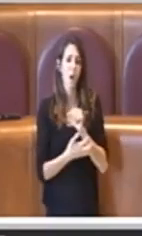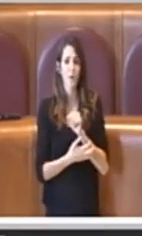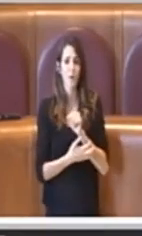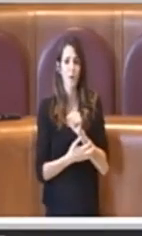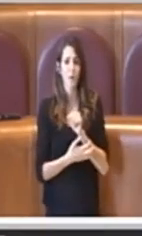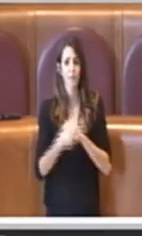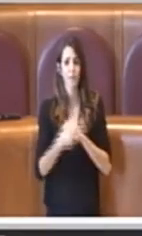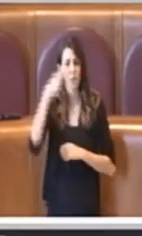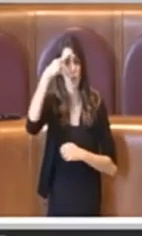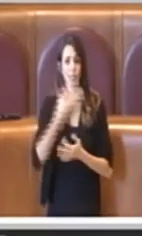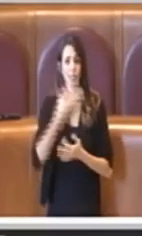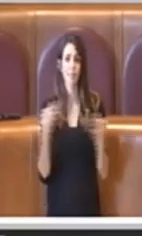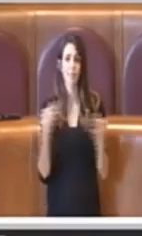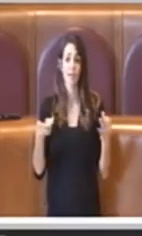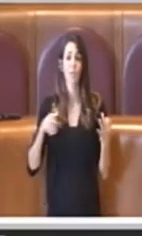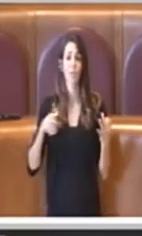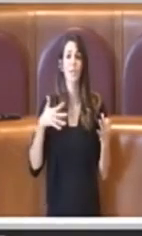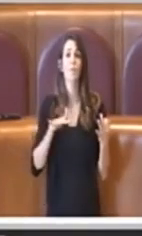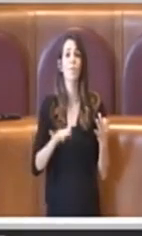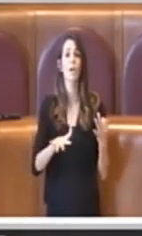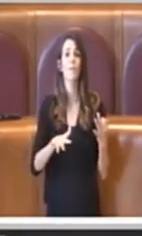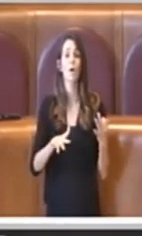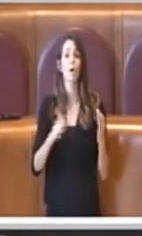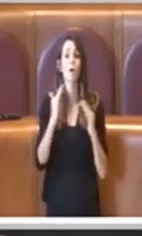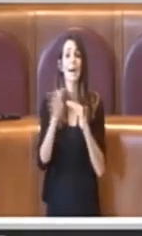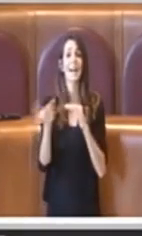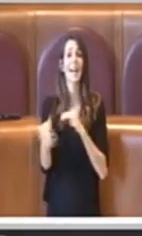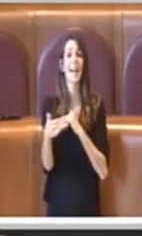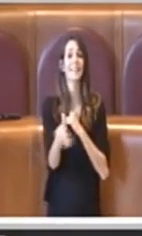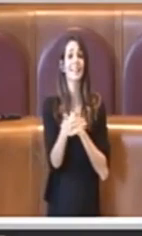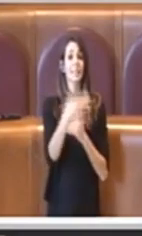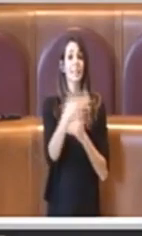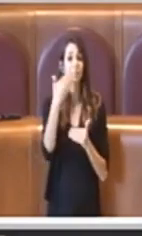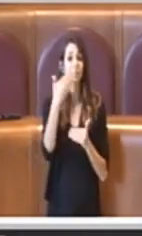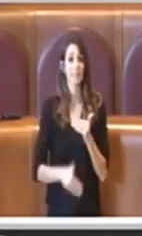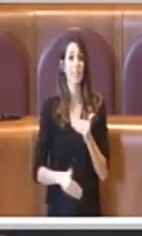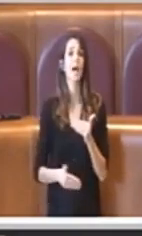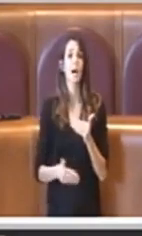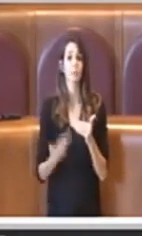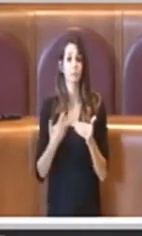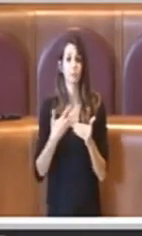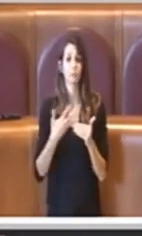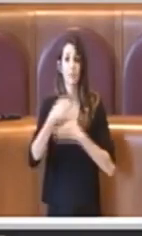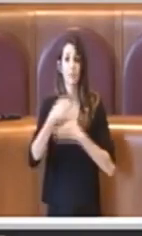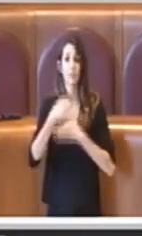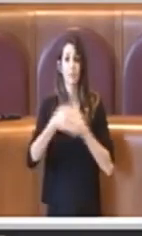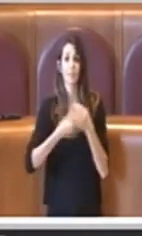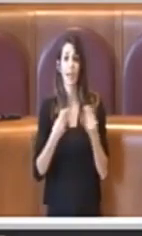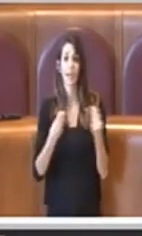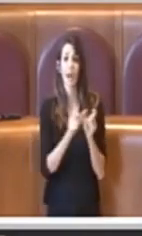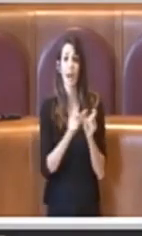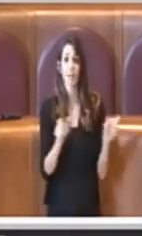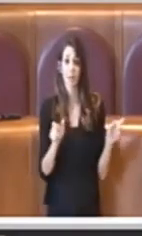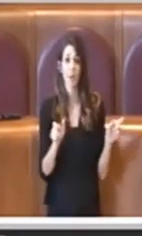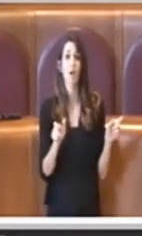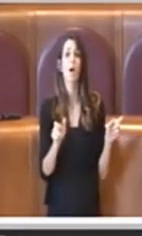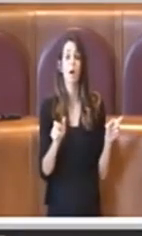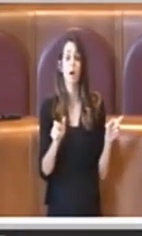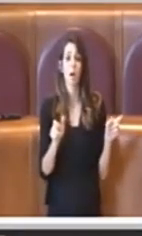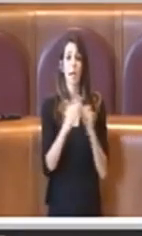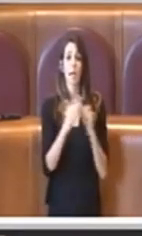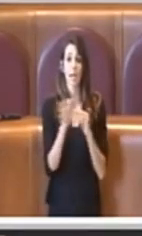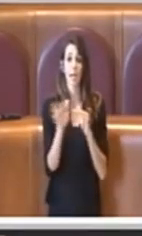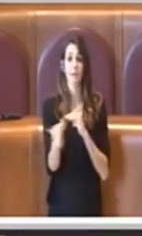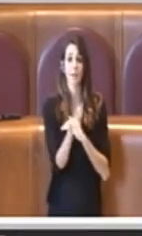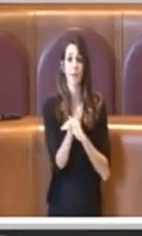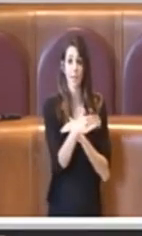tra poco scadrà anche la cassa integrazione perché molti sono persone che sono in cassa integrazione perché dovevano andare a